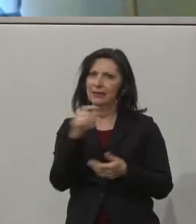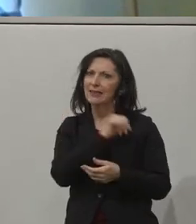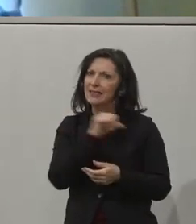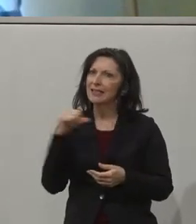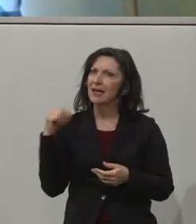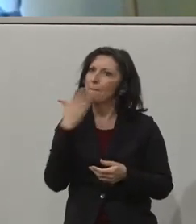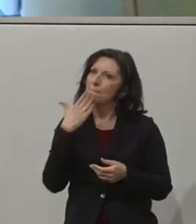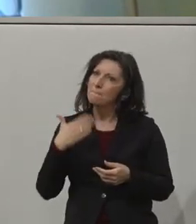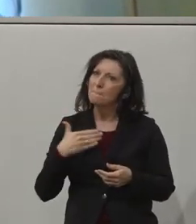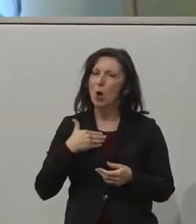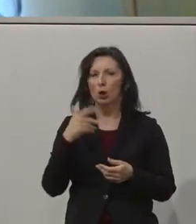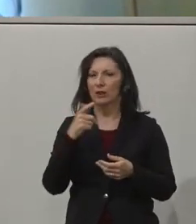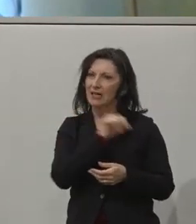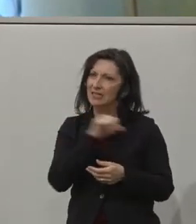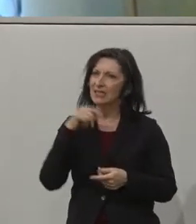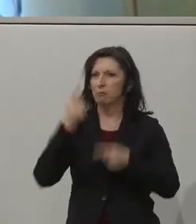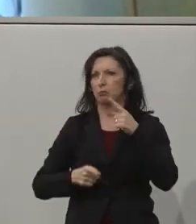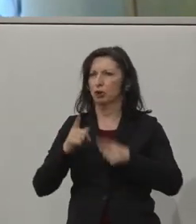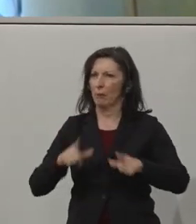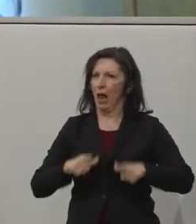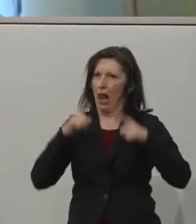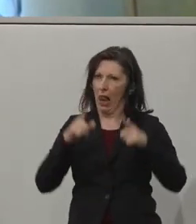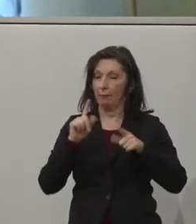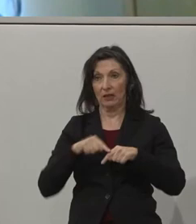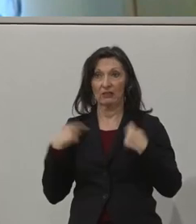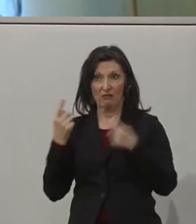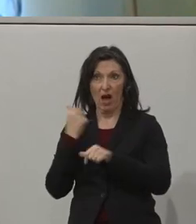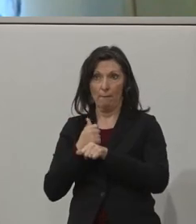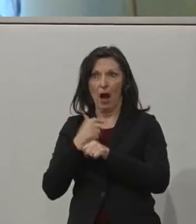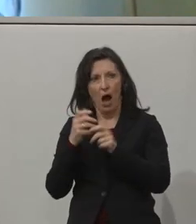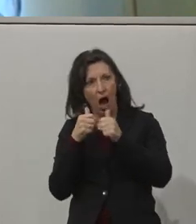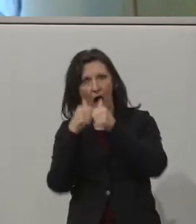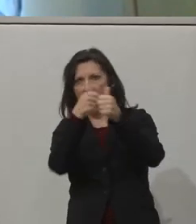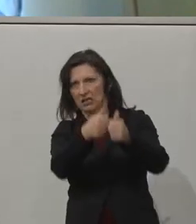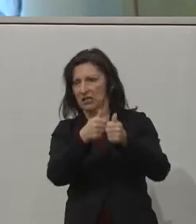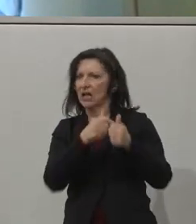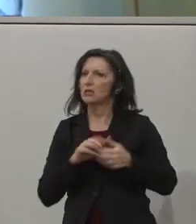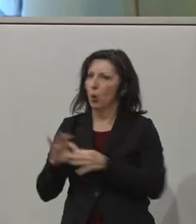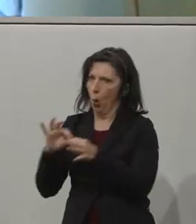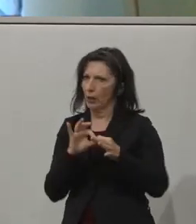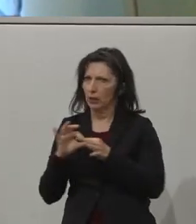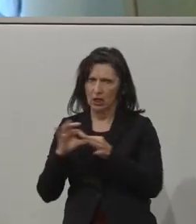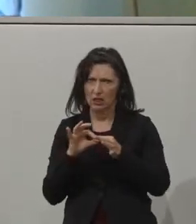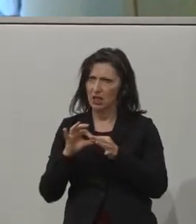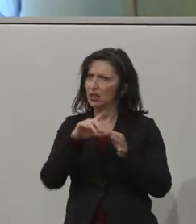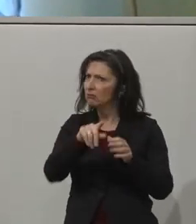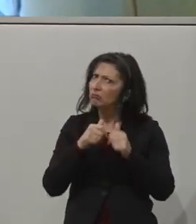Leben führen wollen. Das ist eine individuelle Hilfe für alle Lebensbereiche. Sie sind nicht zugeschaltet